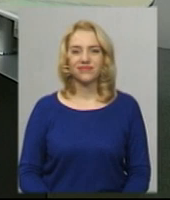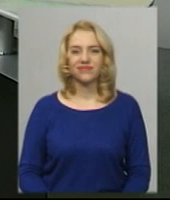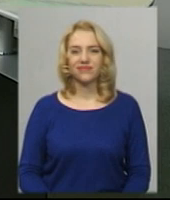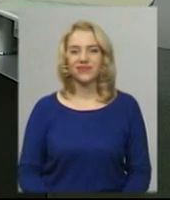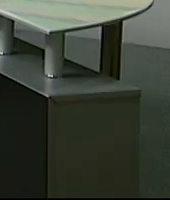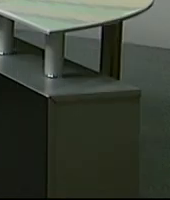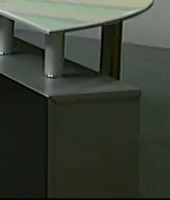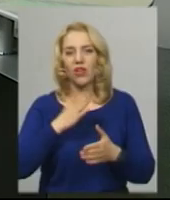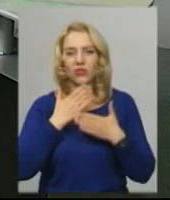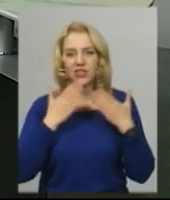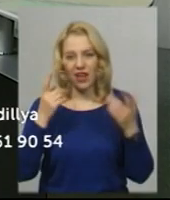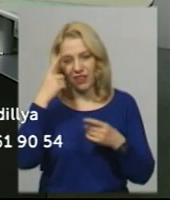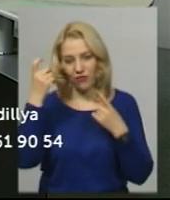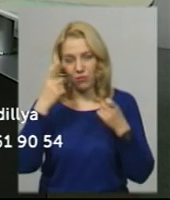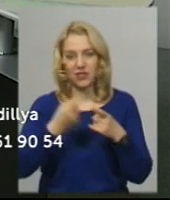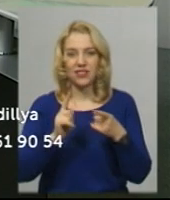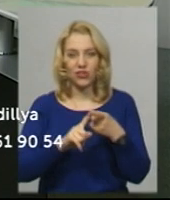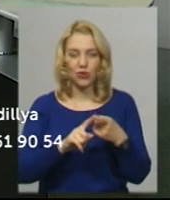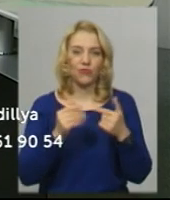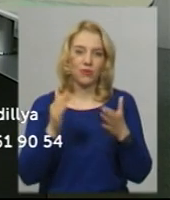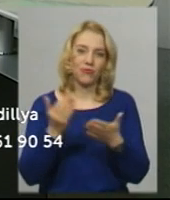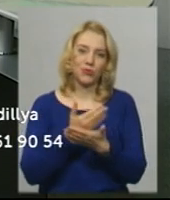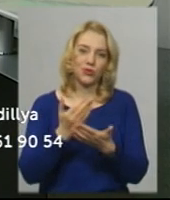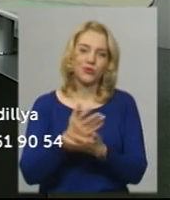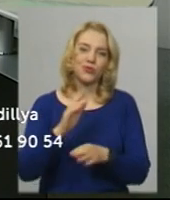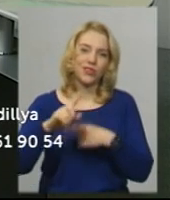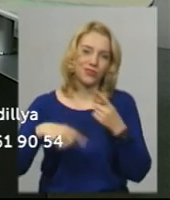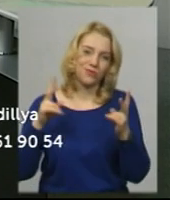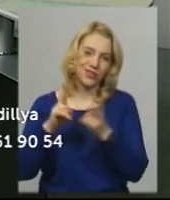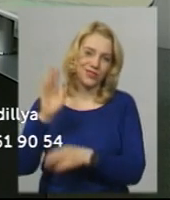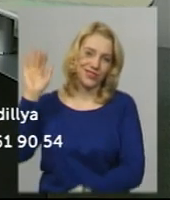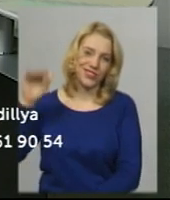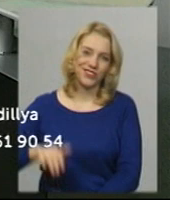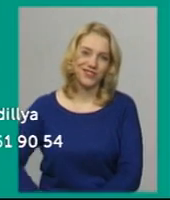Це була остання інформація цього випуску. Побачимось у 20.30.